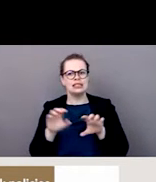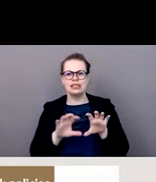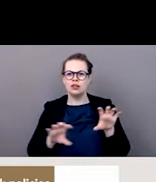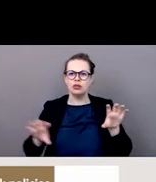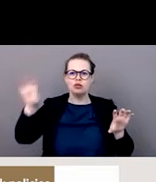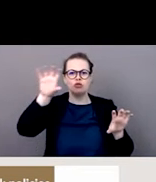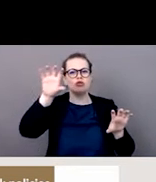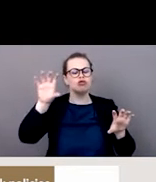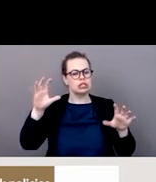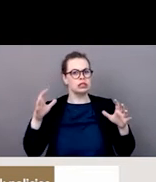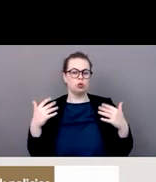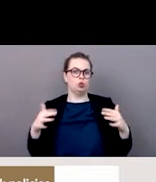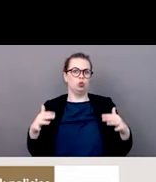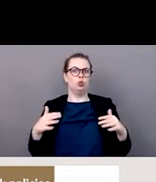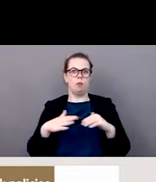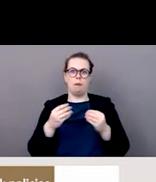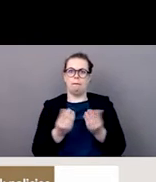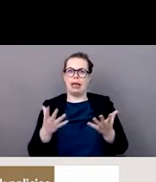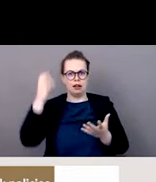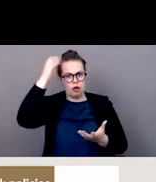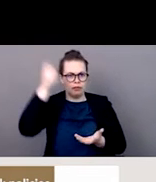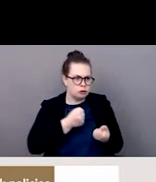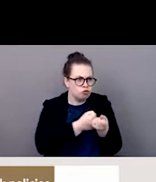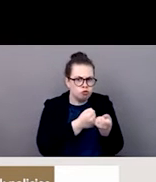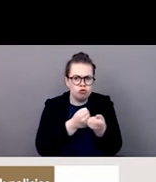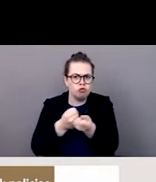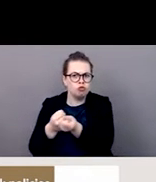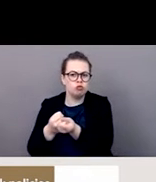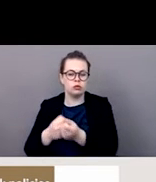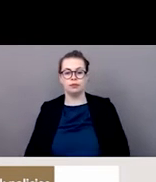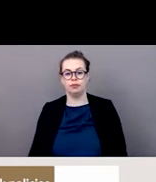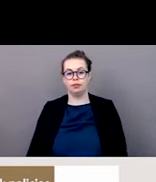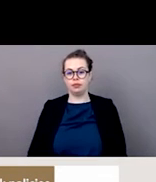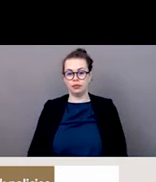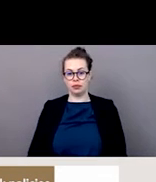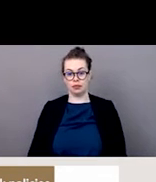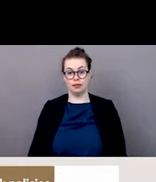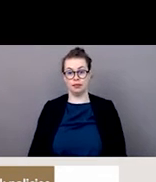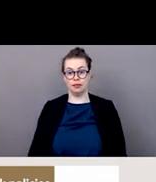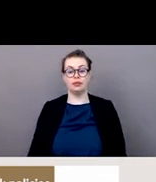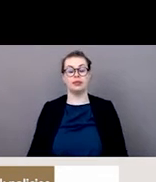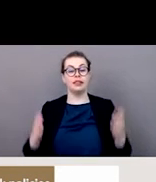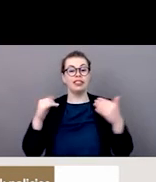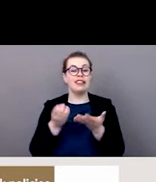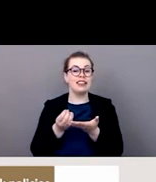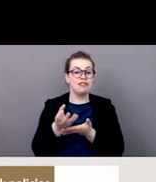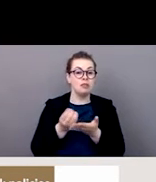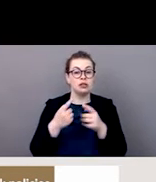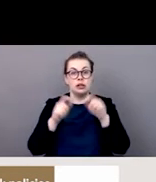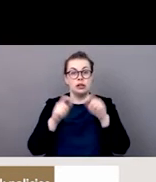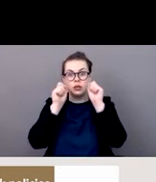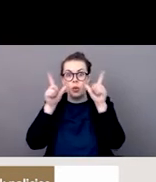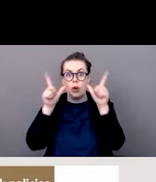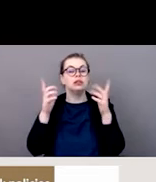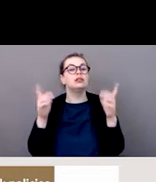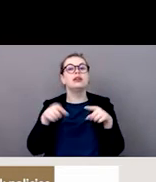80 États et 80 territoires qui semblent être assez populaires aussi. Le tout dernier point serait les informations aussi bien